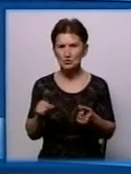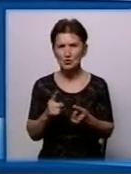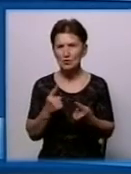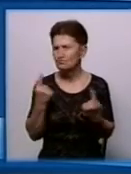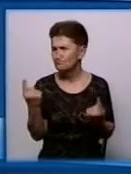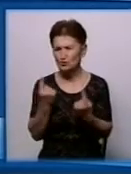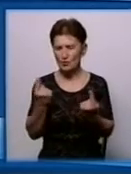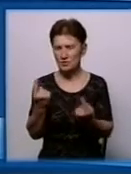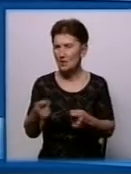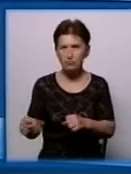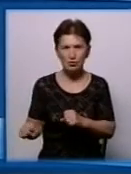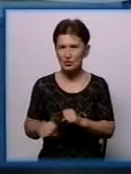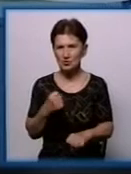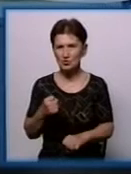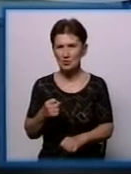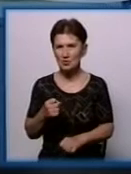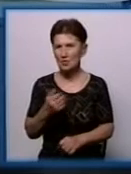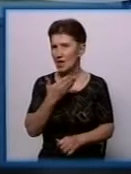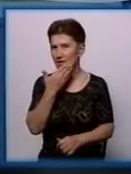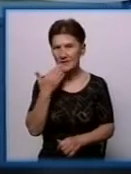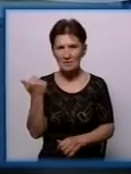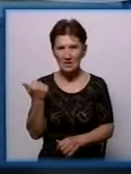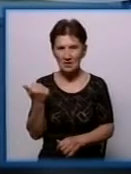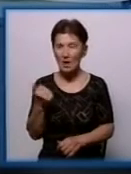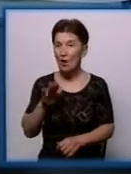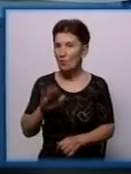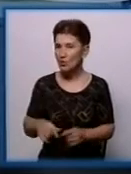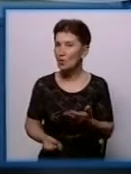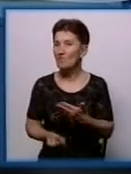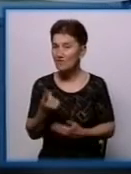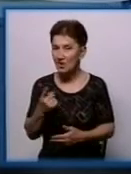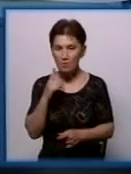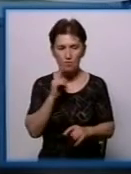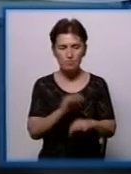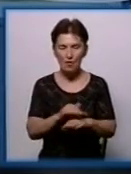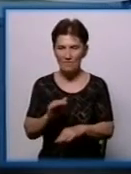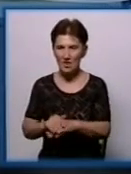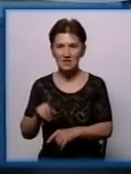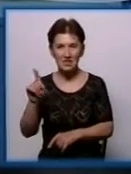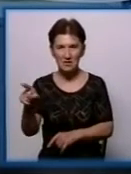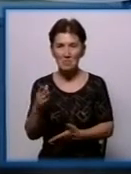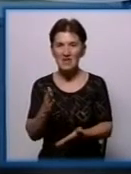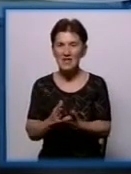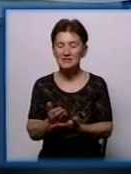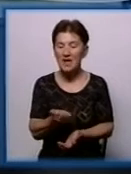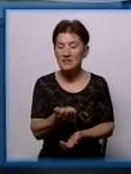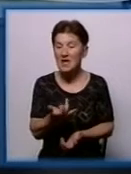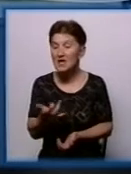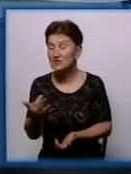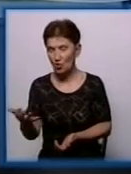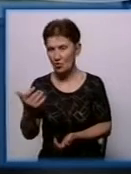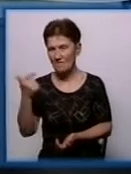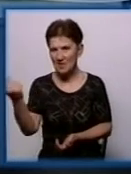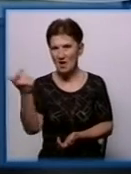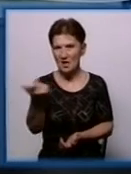його боку проти пожежної безпеки не існує. Потім виявилося, що по факту там кілька власників. І, власне, в одного із них справді цих